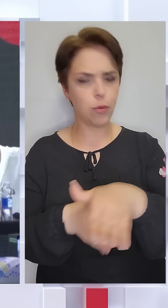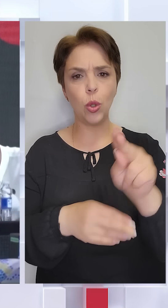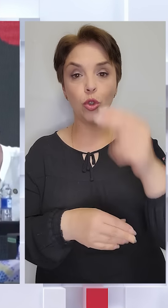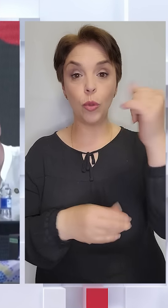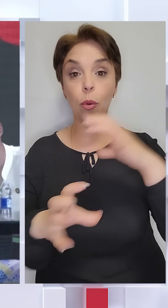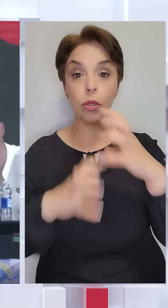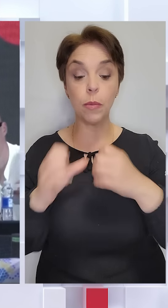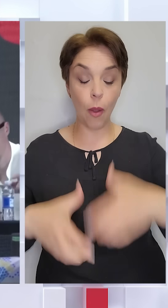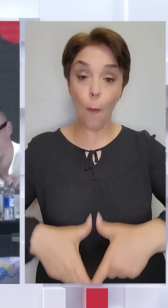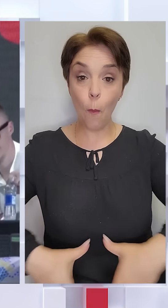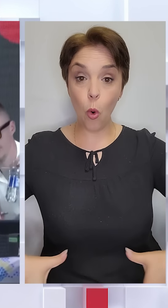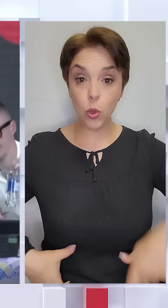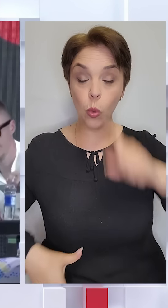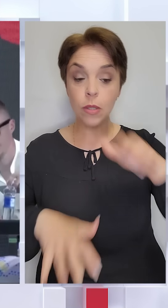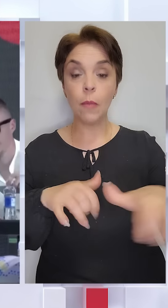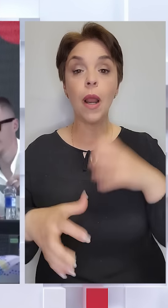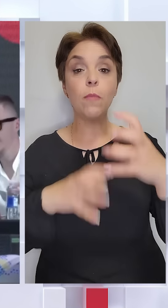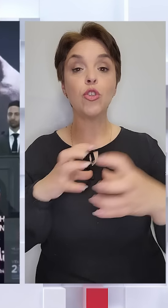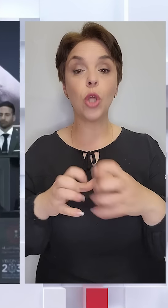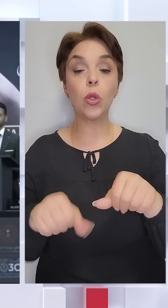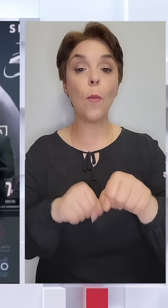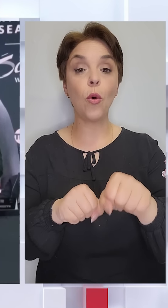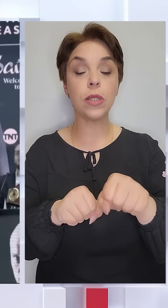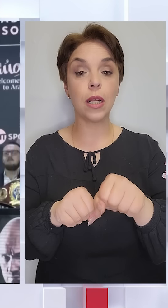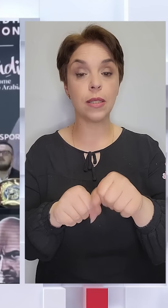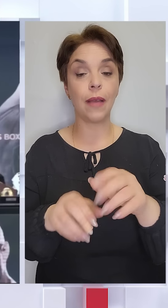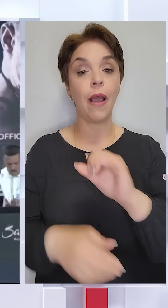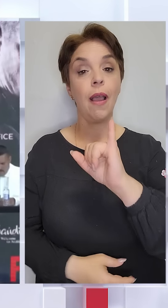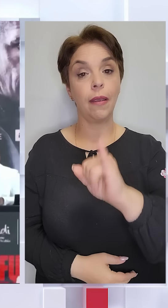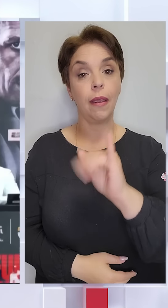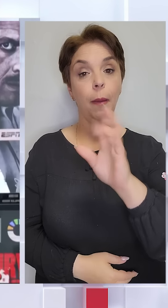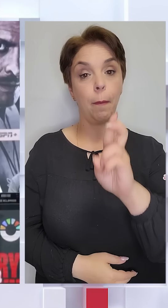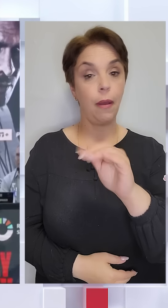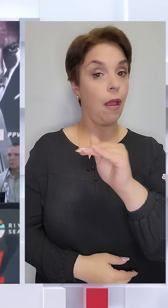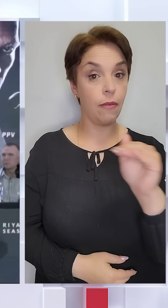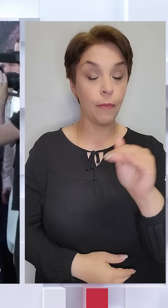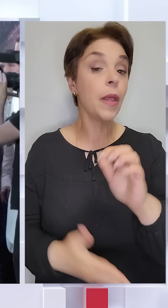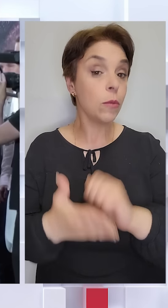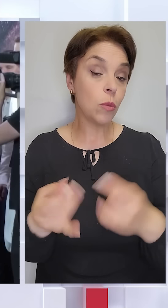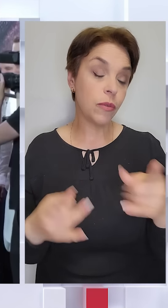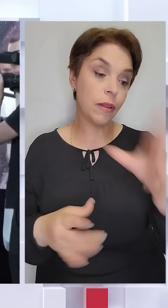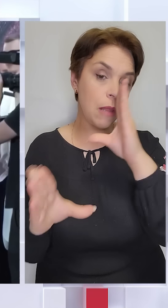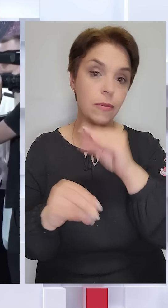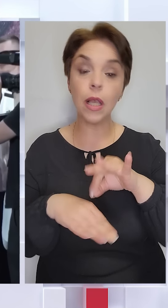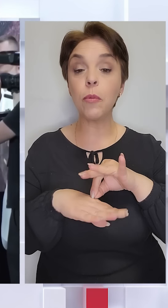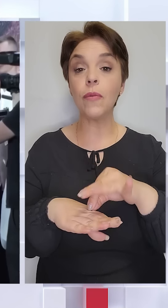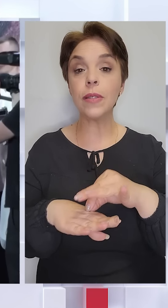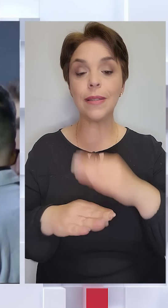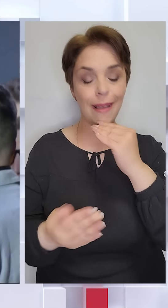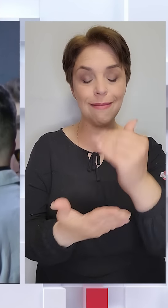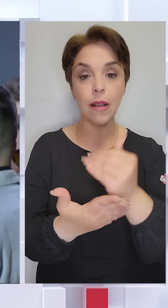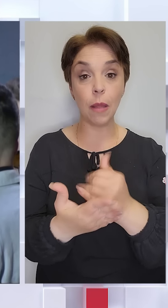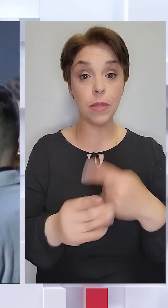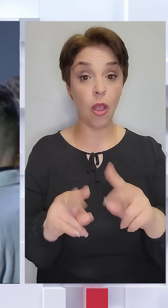Бо свій пояс в українця забере міжнародна боксерська федерація IBF. Причина проста – Олександр не встиг провести регламентований